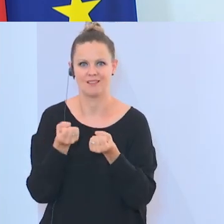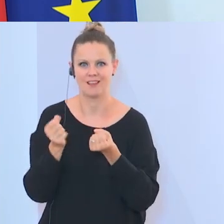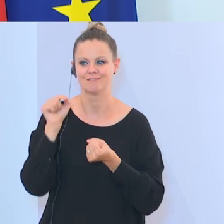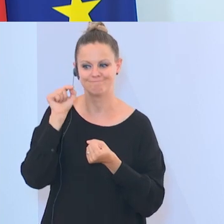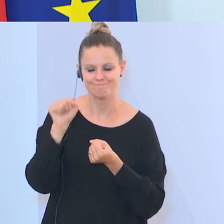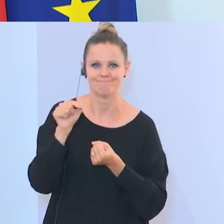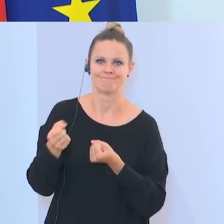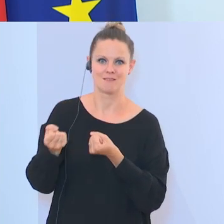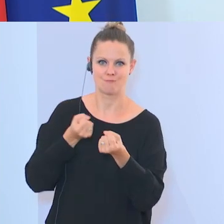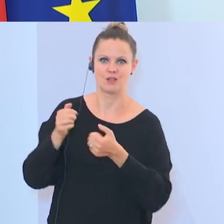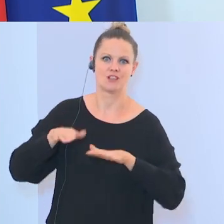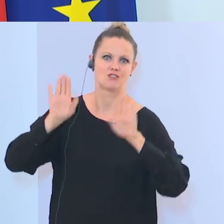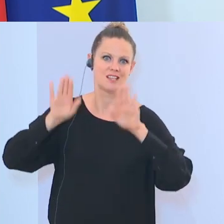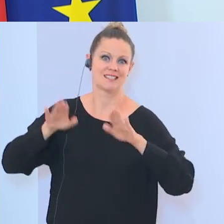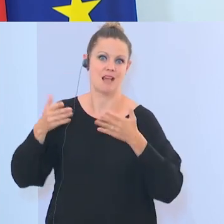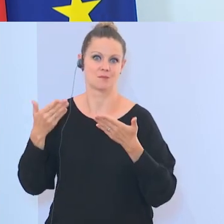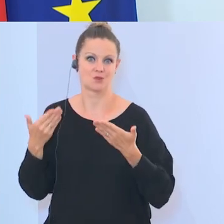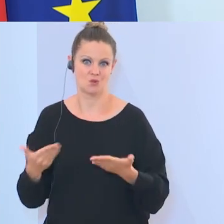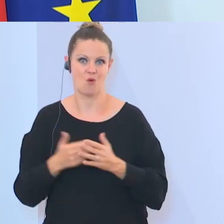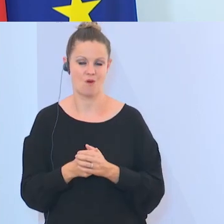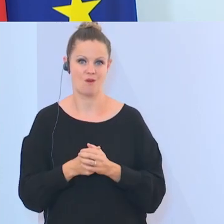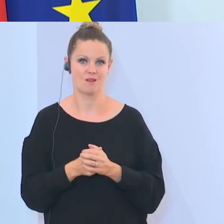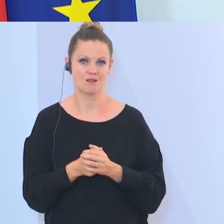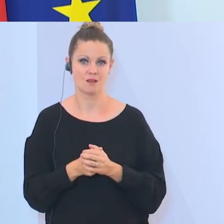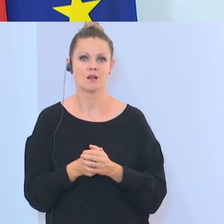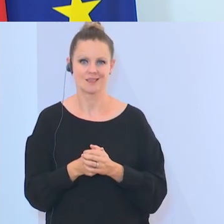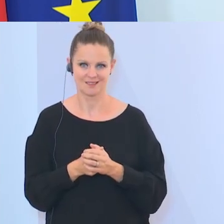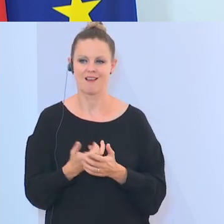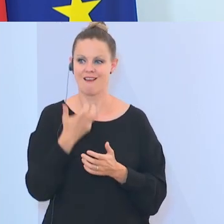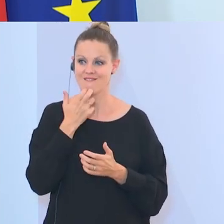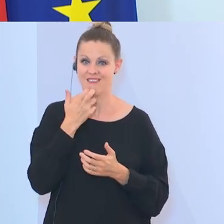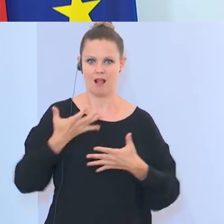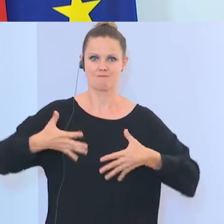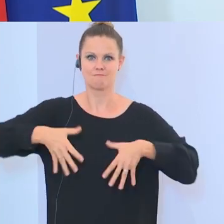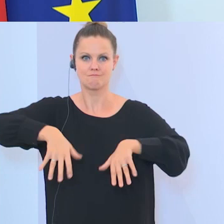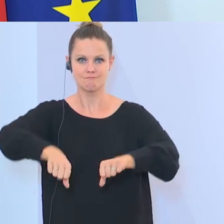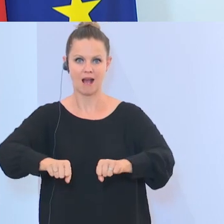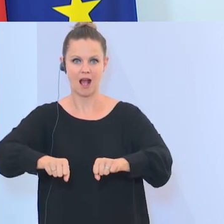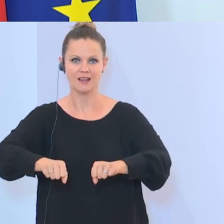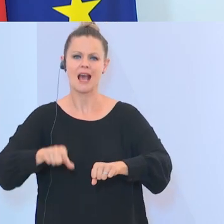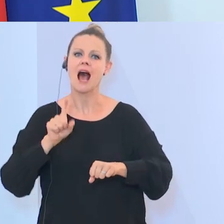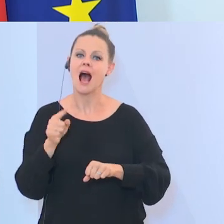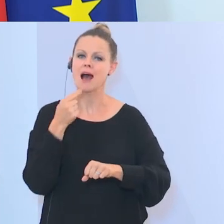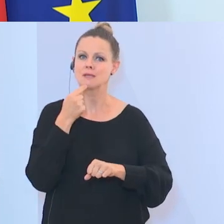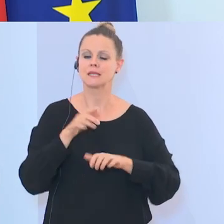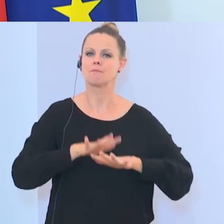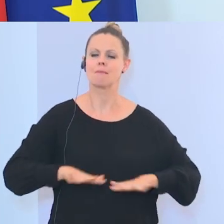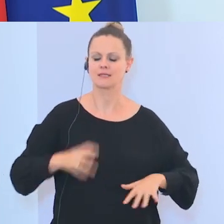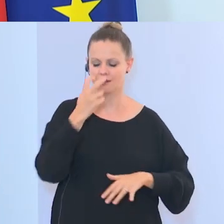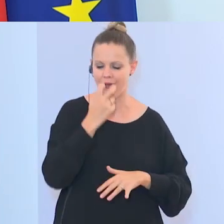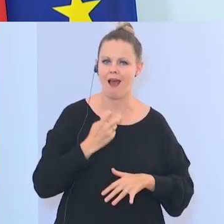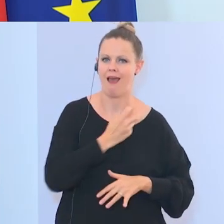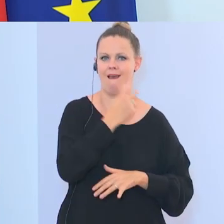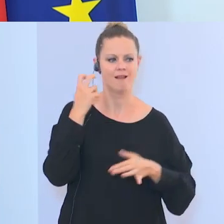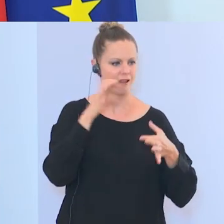ausmacht. ist auf weltliche Macht hinaus, aber begründet durch das Heilige und da wird das Heilige oder